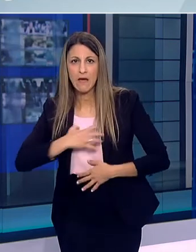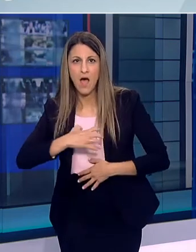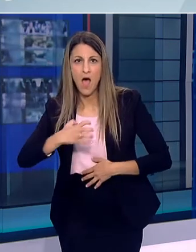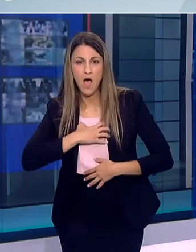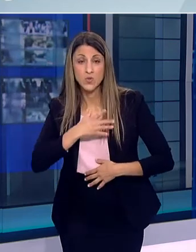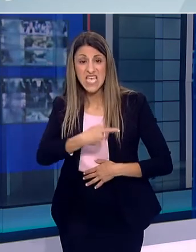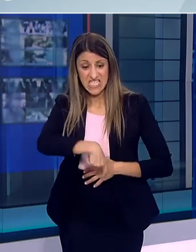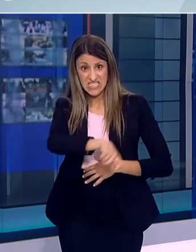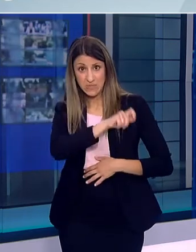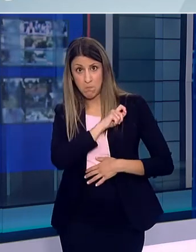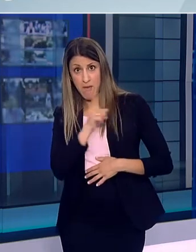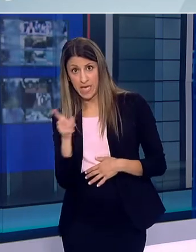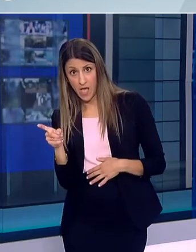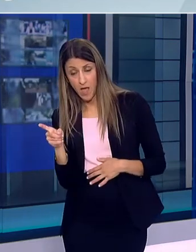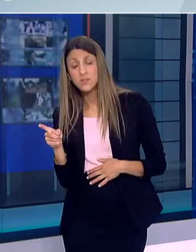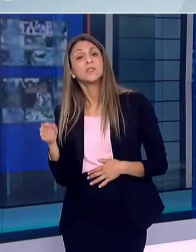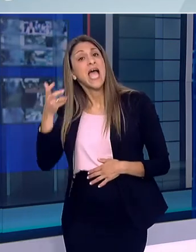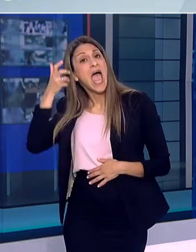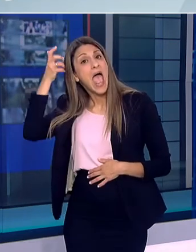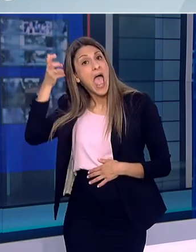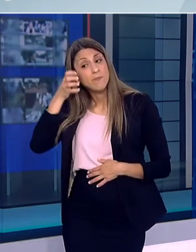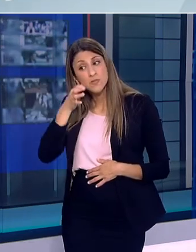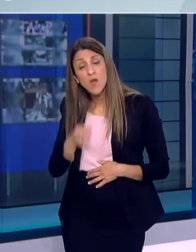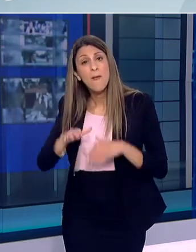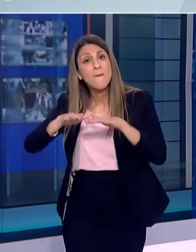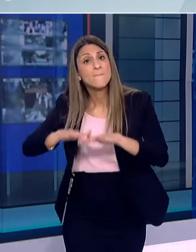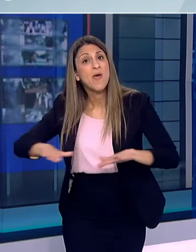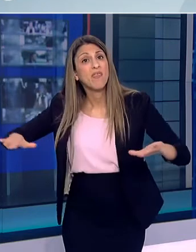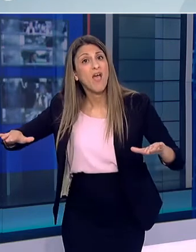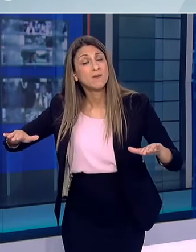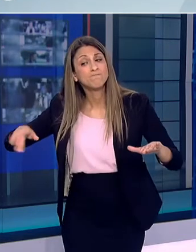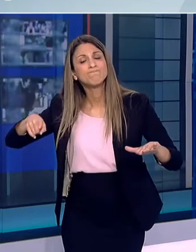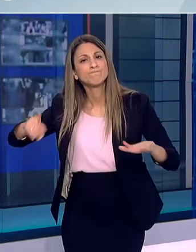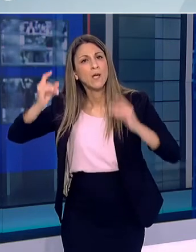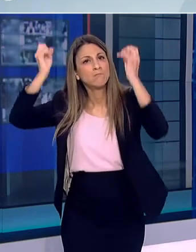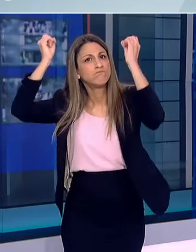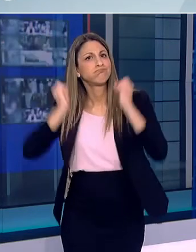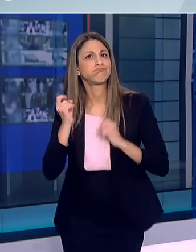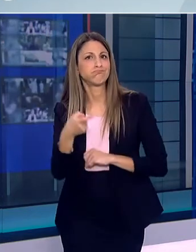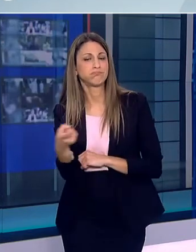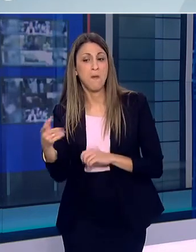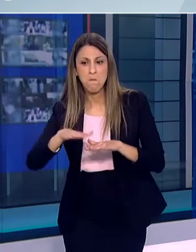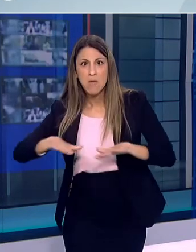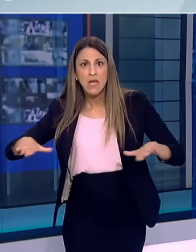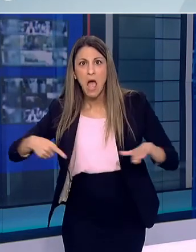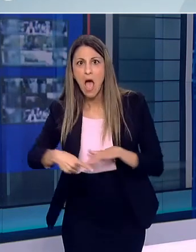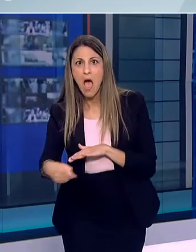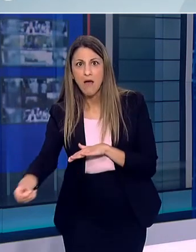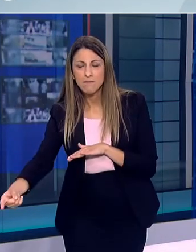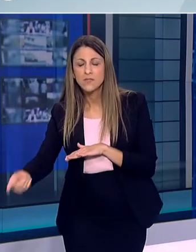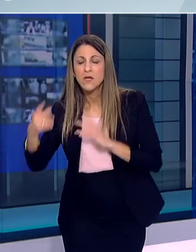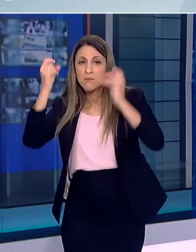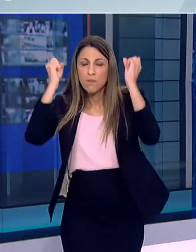Εξακολουθούν να πιστεύουν οι συνάδελφοι Που μελέτησαν το φαινόμενο για τα παιδιά Και τις επιπτώσεις Στα παιδιά, τα μικρά παιδιά του ιού